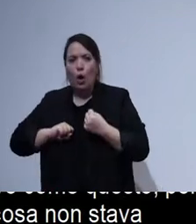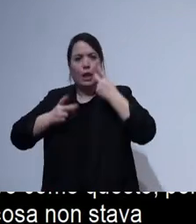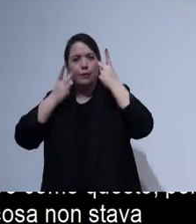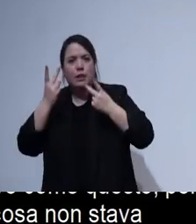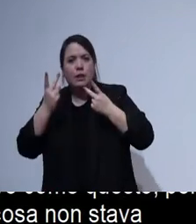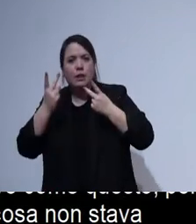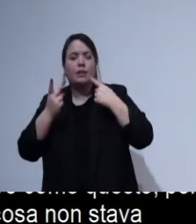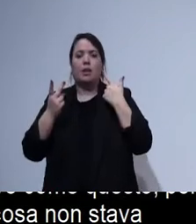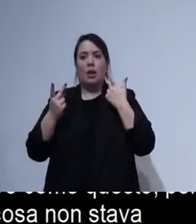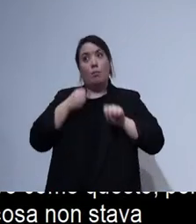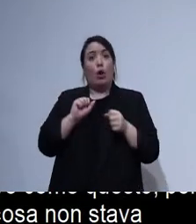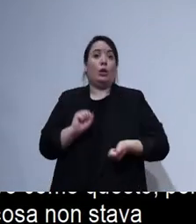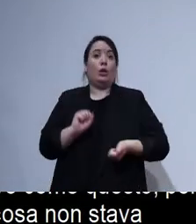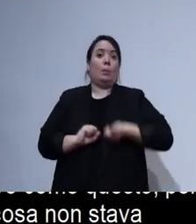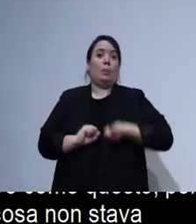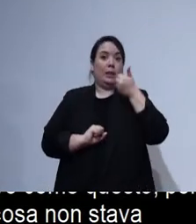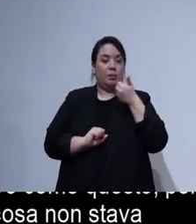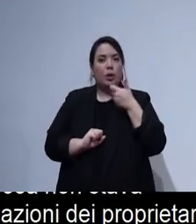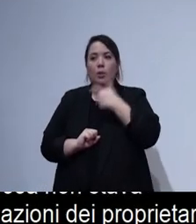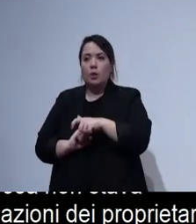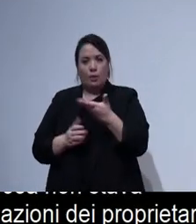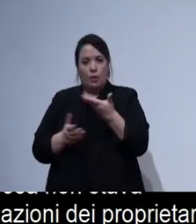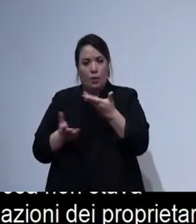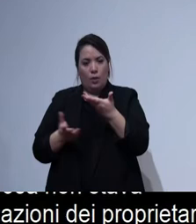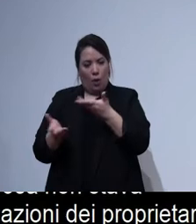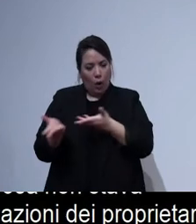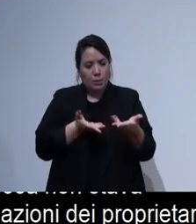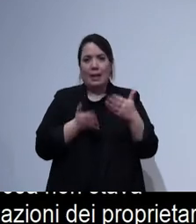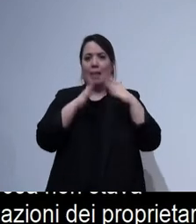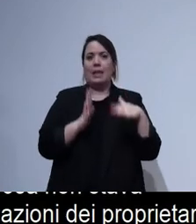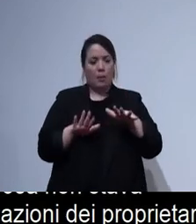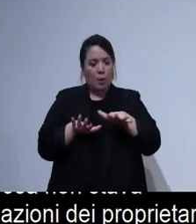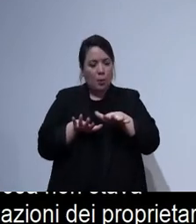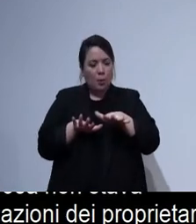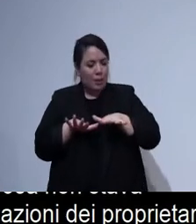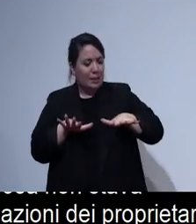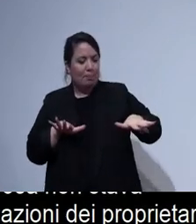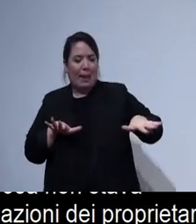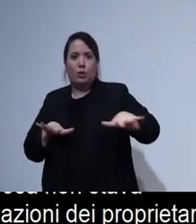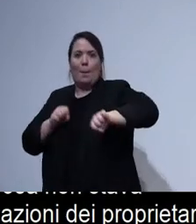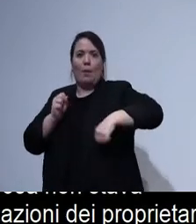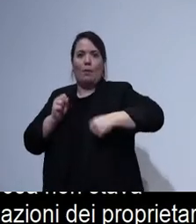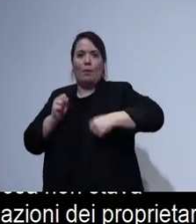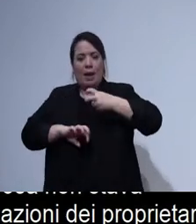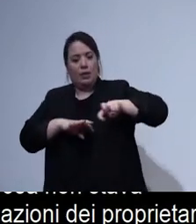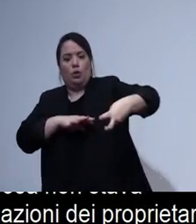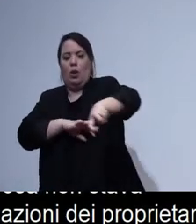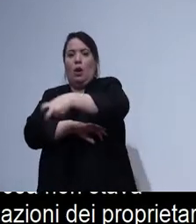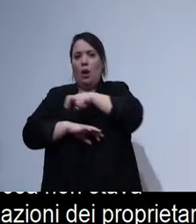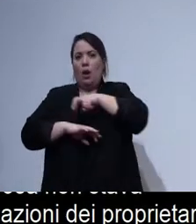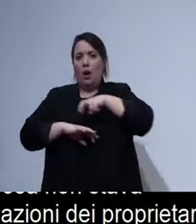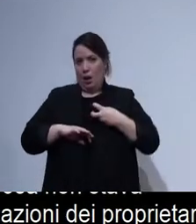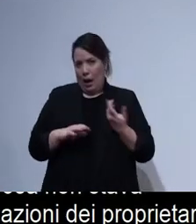motoria soprattutto perché ovviamente parlando di ospitalità e parlando di casa, lo spazio fisico è la